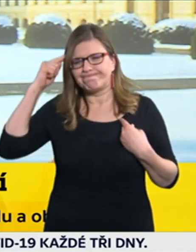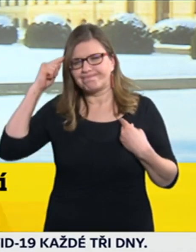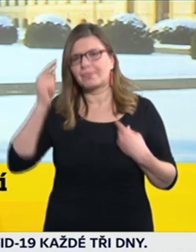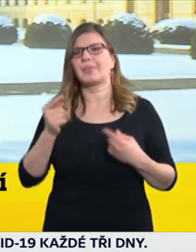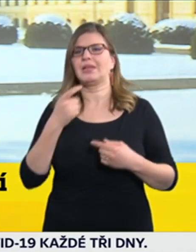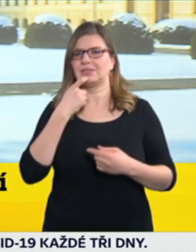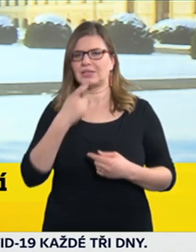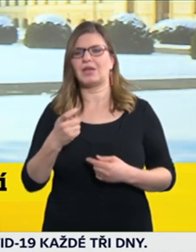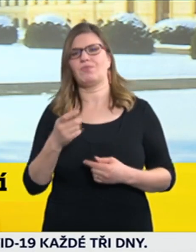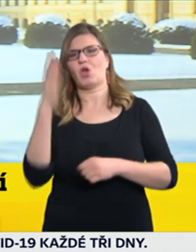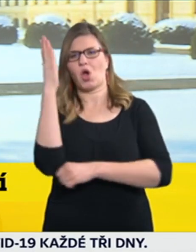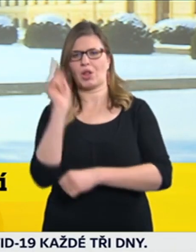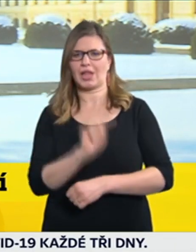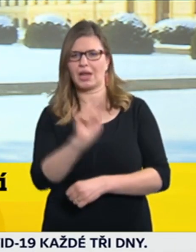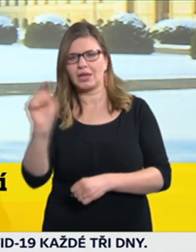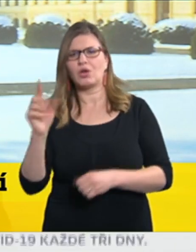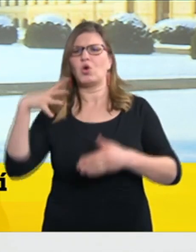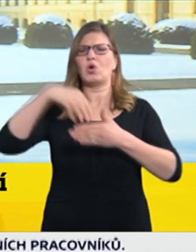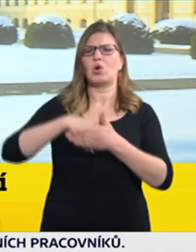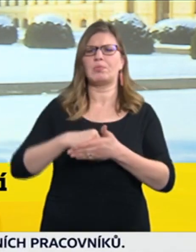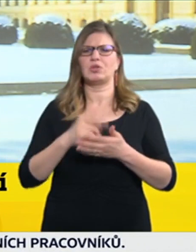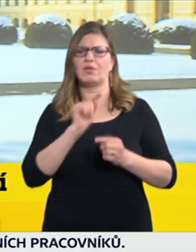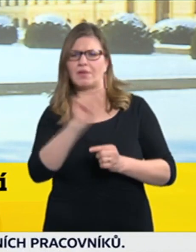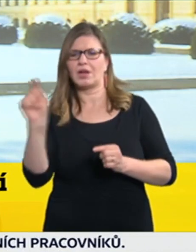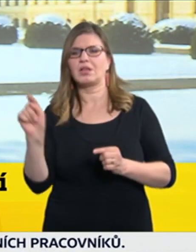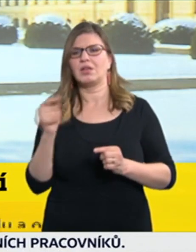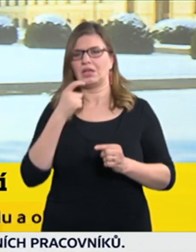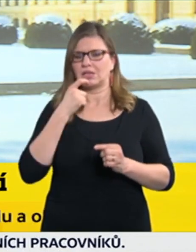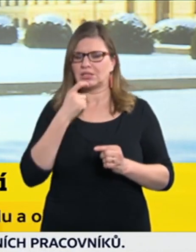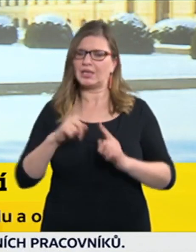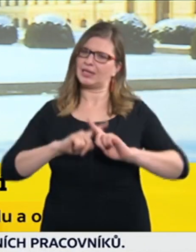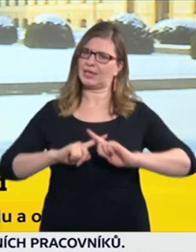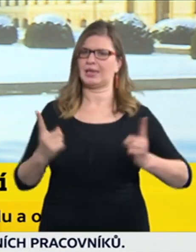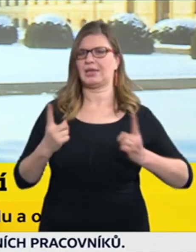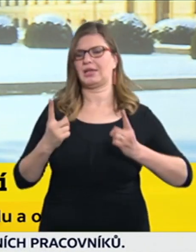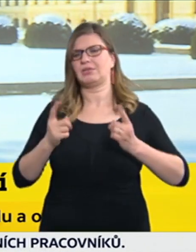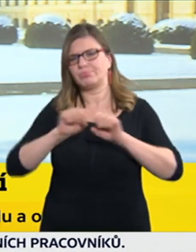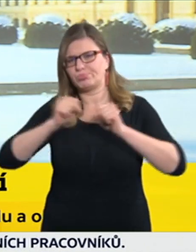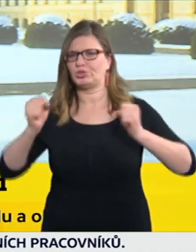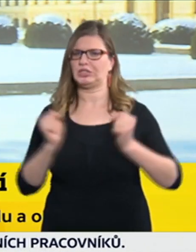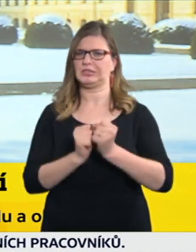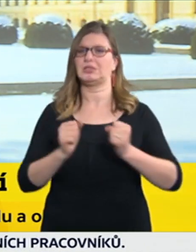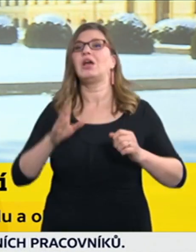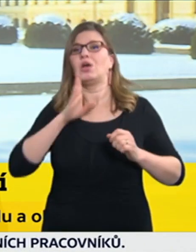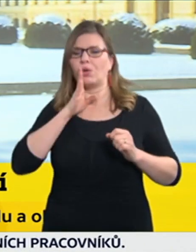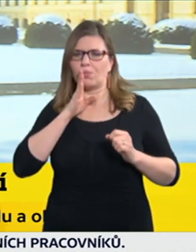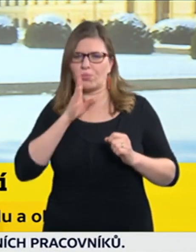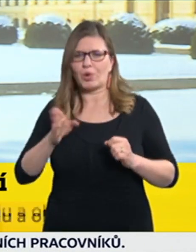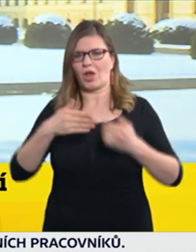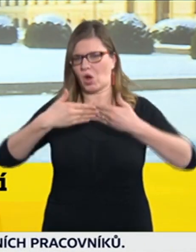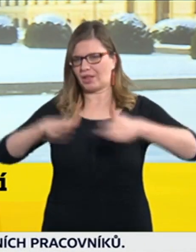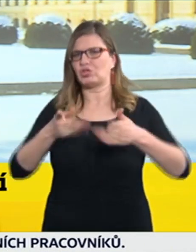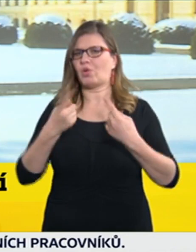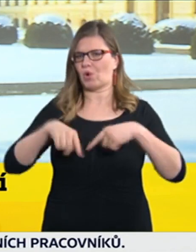ubytovacích zařízení hotelech fungoval. Především je třeba říct, že budou otevřeny osobám, kterým byla nařízena pracovní povinnost podle